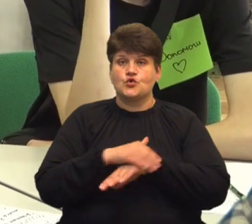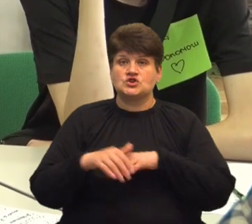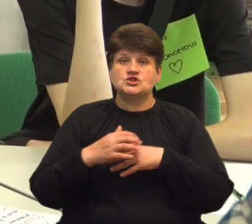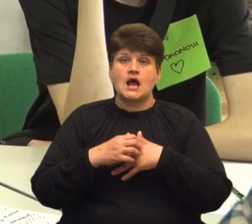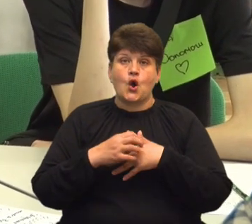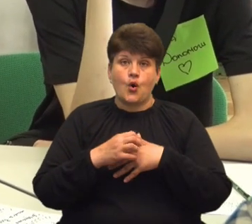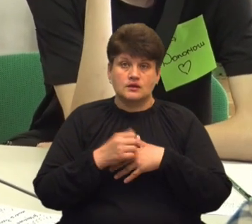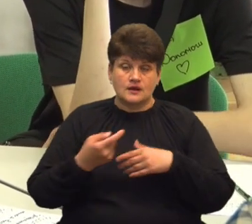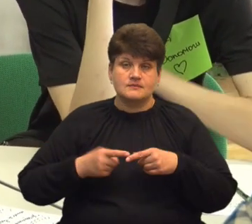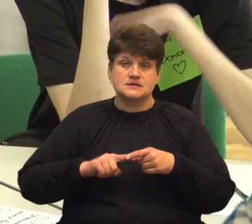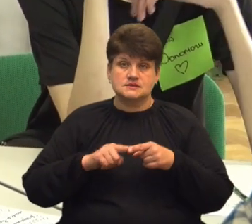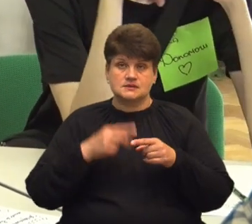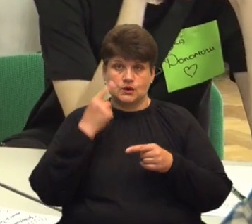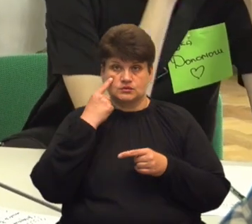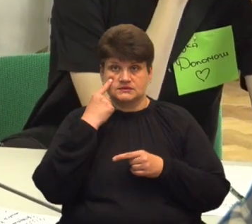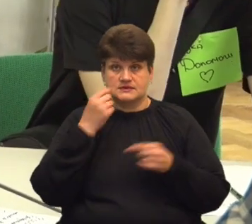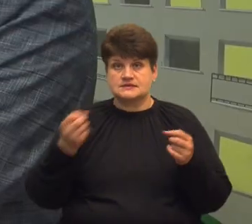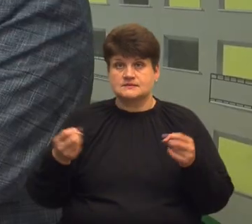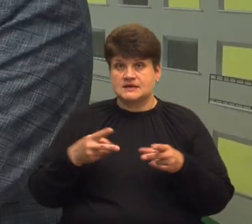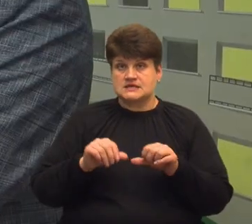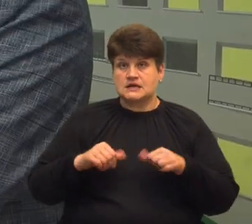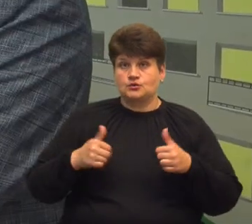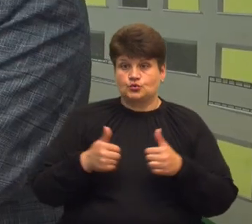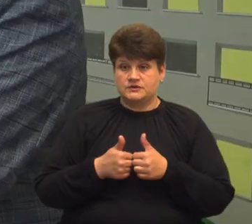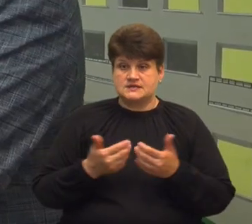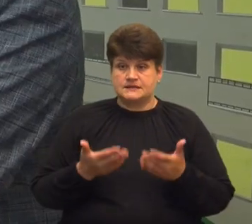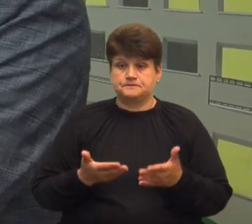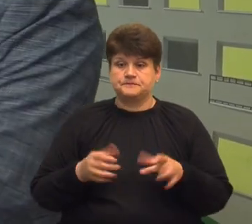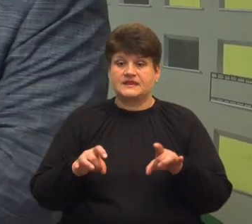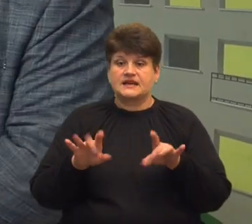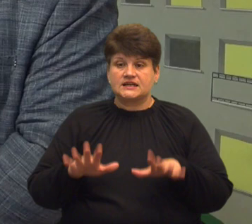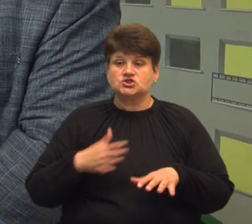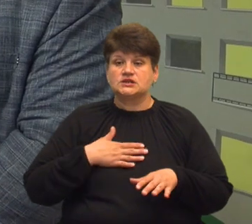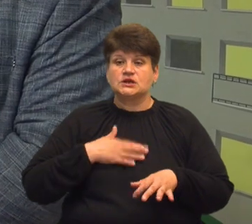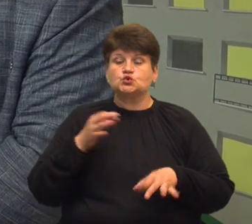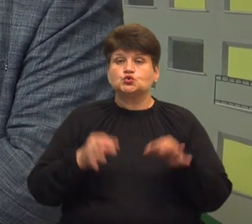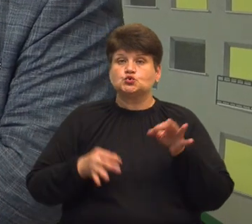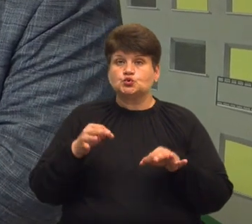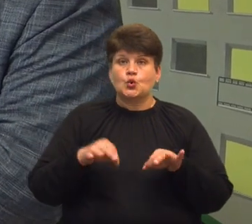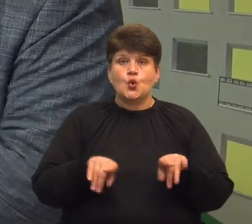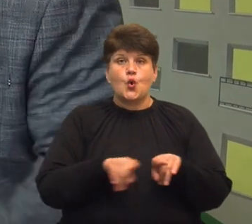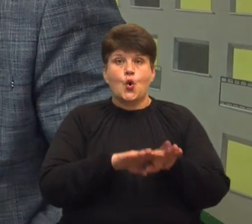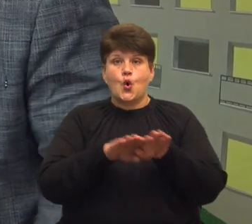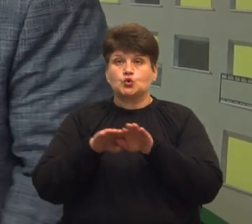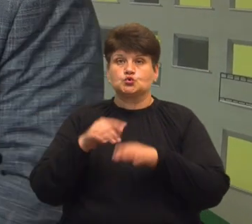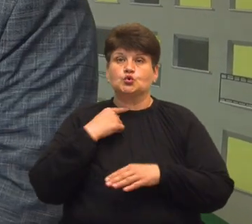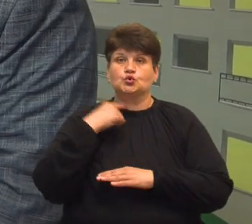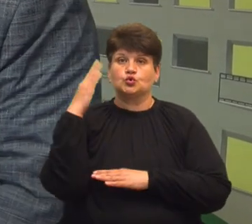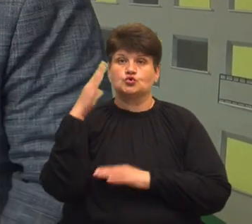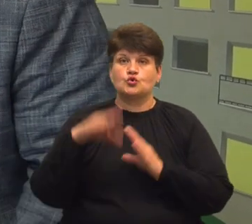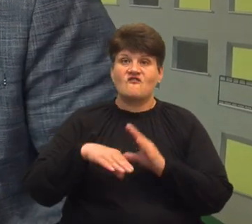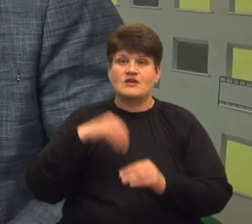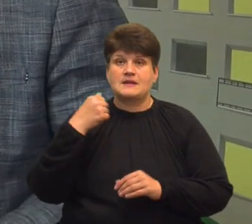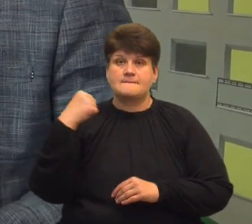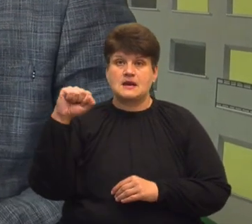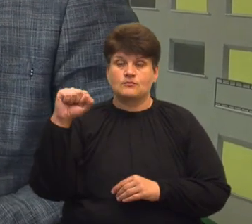оцінювала спеціальна комісія. Рішенням нашого журі, одноголосно, ми вибрали переможця